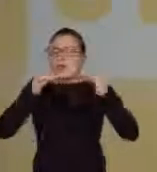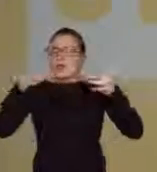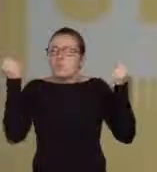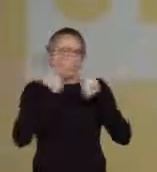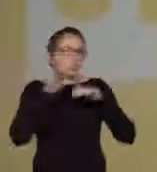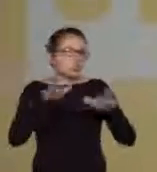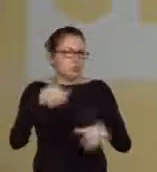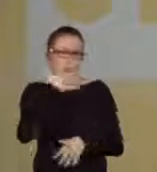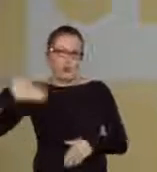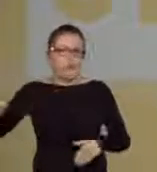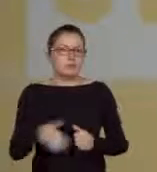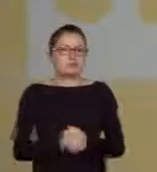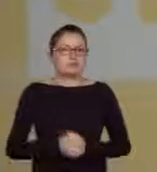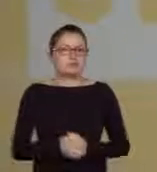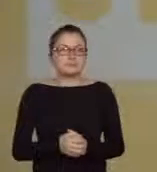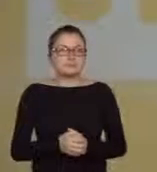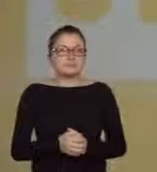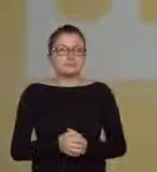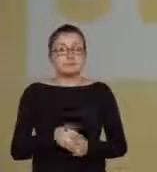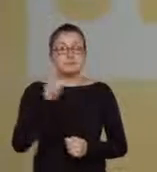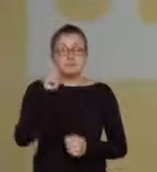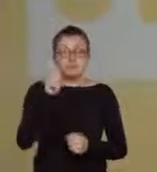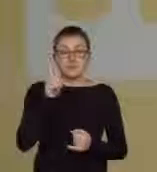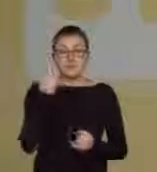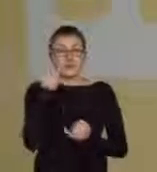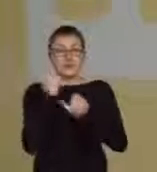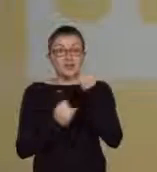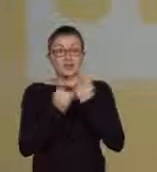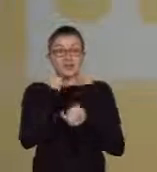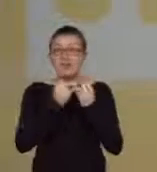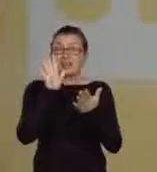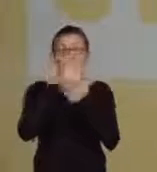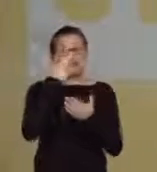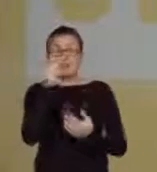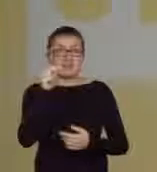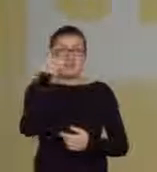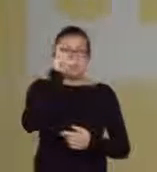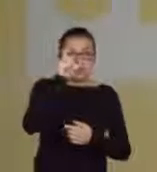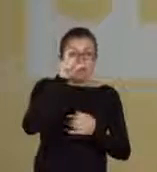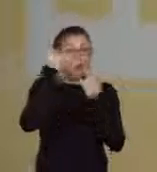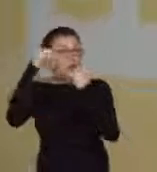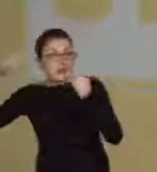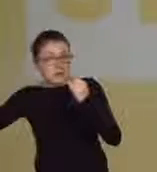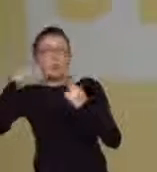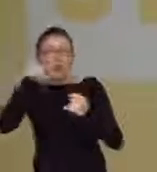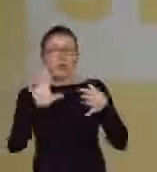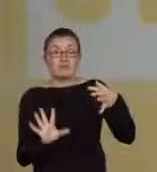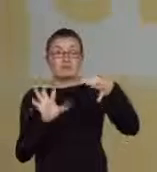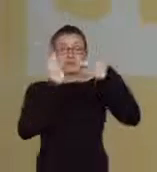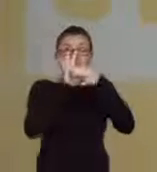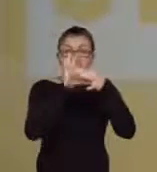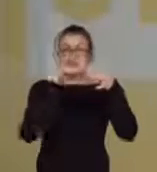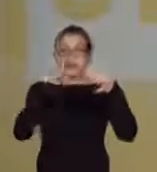Jeżeli jednak pacjent był zakażony wirusem HBV innego typu, to specyficzne startery w ogóle nie przyłączą się do DNA